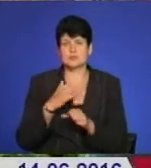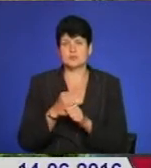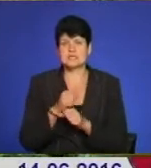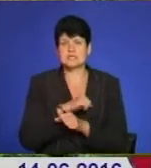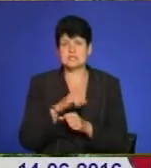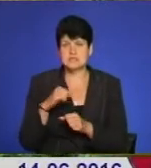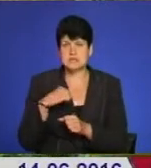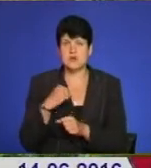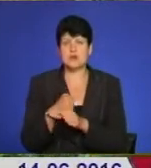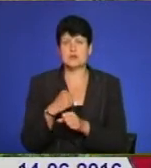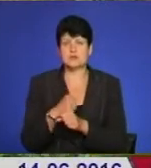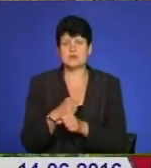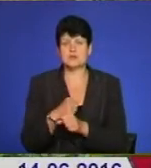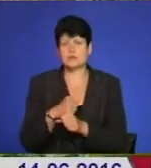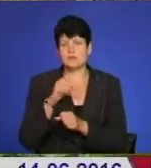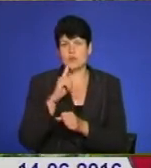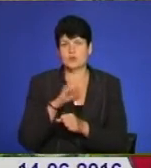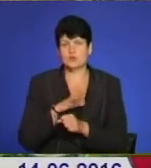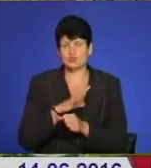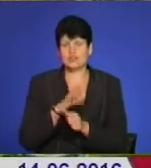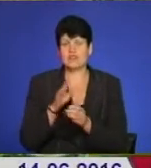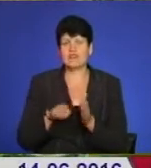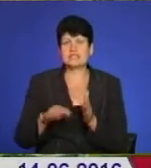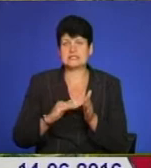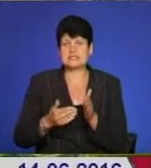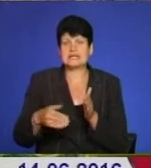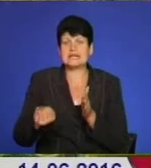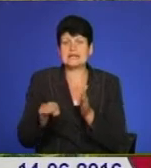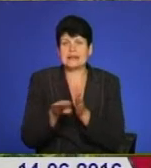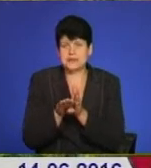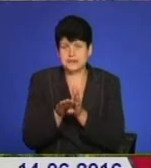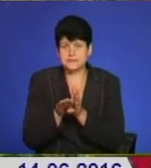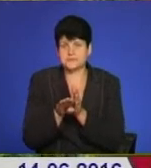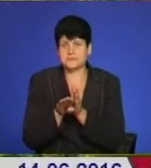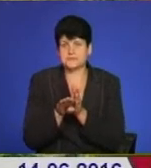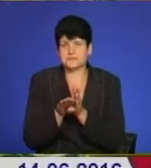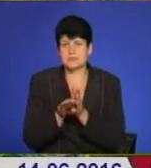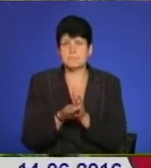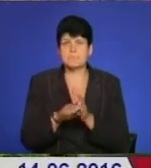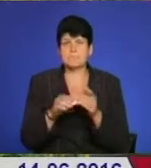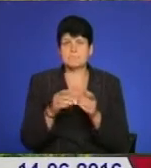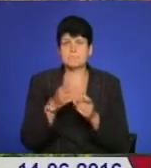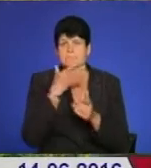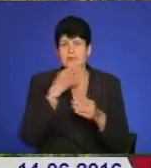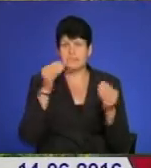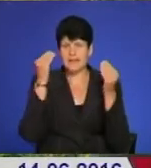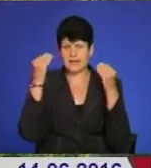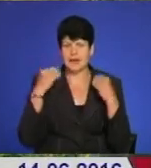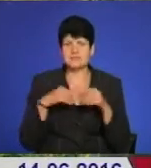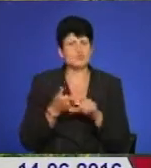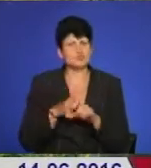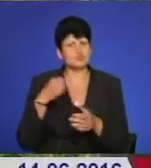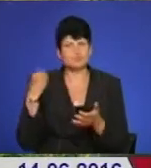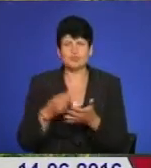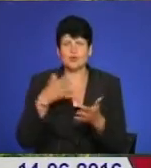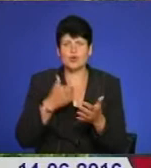робила цей віночок, власне, поки була в декретній відпустці, оскільки прикраси зараз дуже дорогі, а хотілося зробити щось